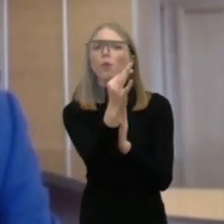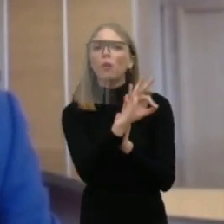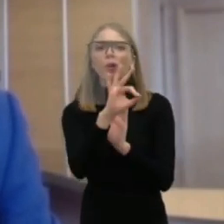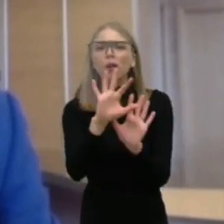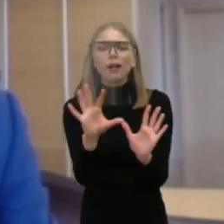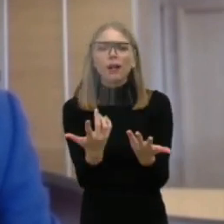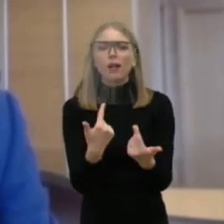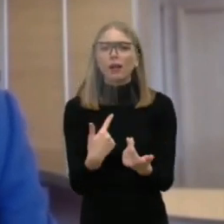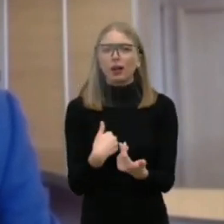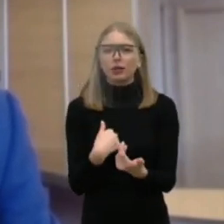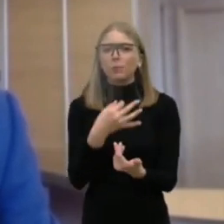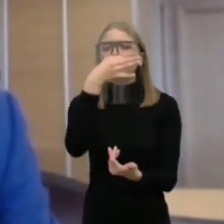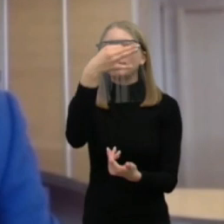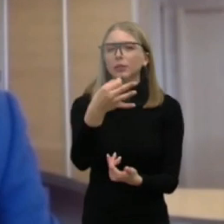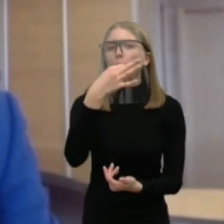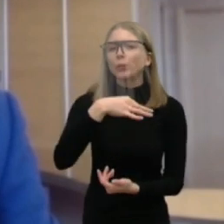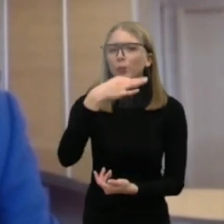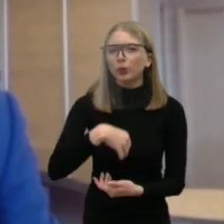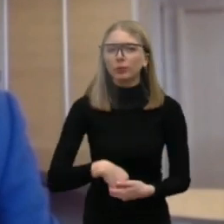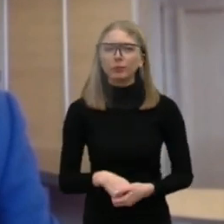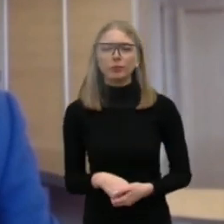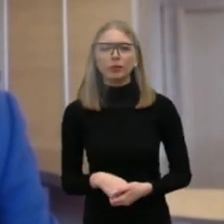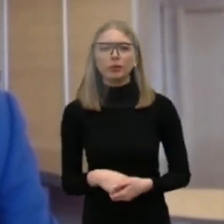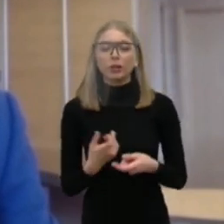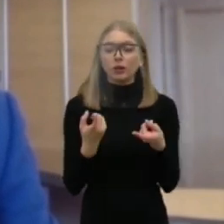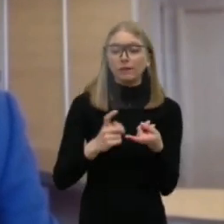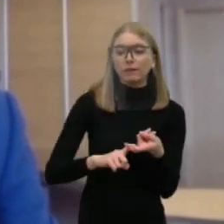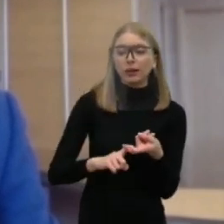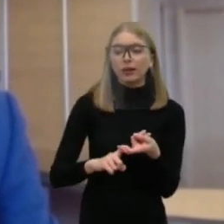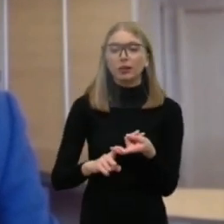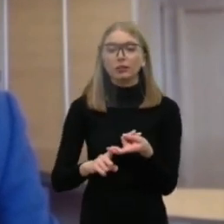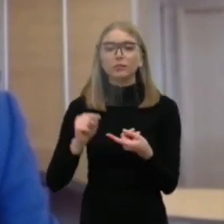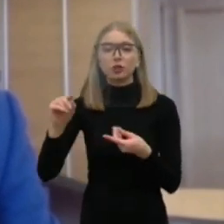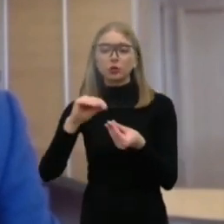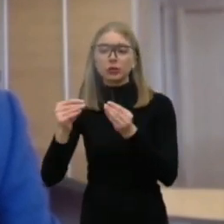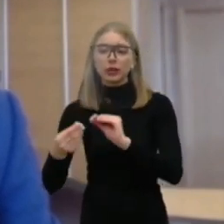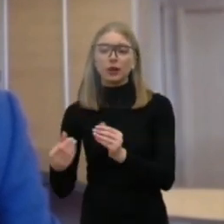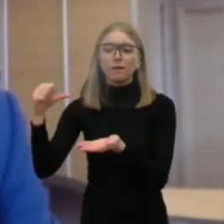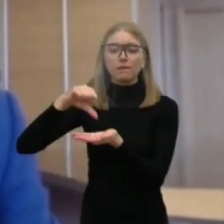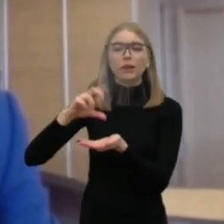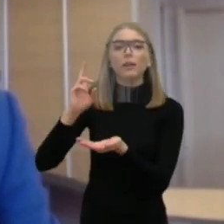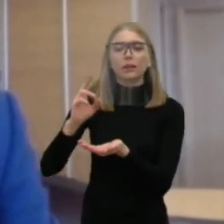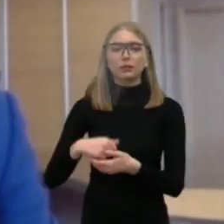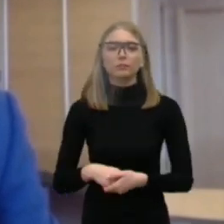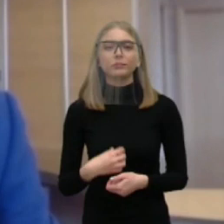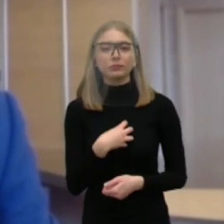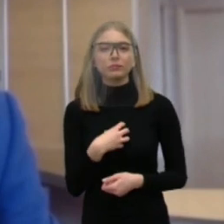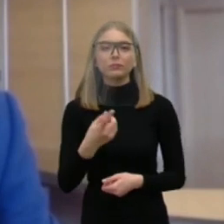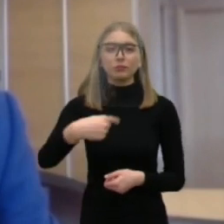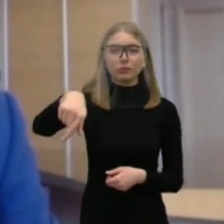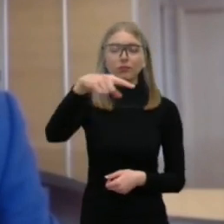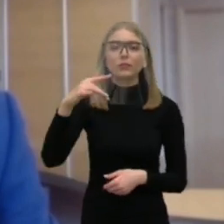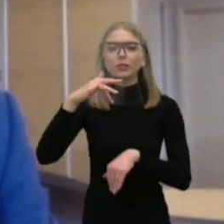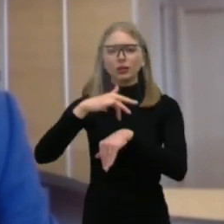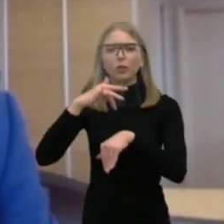kadangi ir visuomenė ir politinės partijos dalyvaus to susitarimo metu, tai tikrai svarbu, kad kiekvienas jaustų su dalymyjo